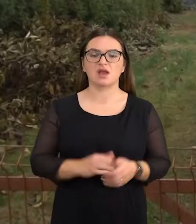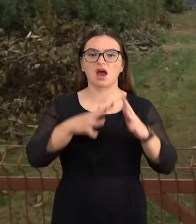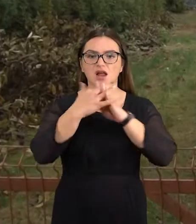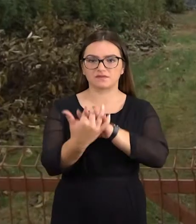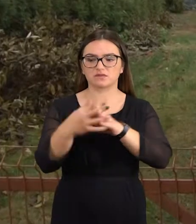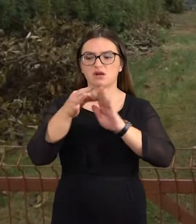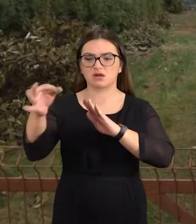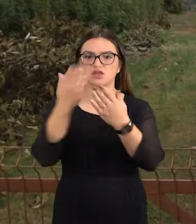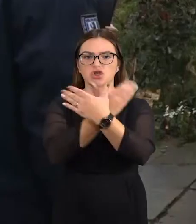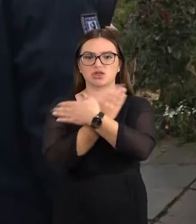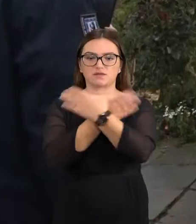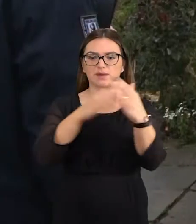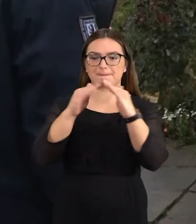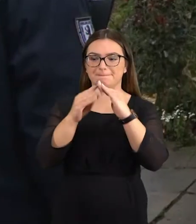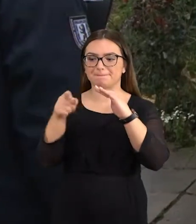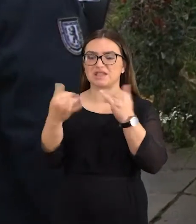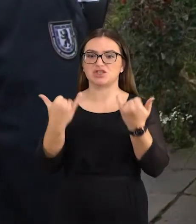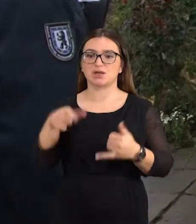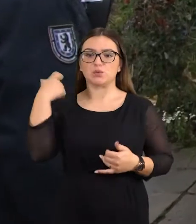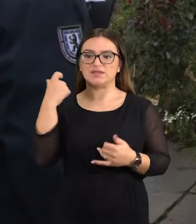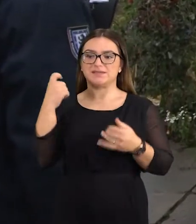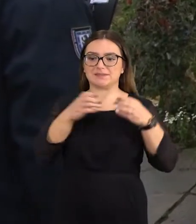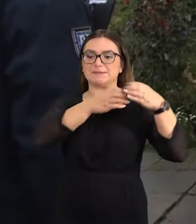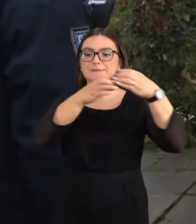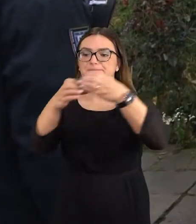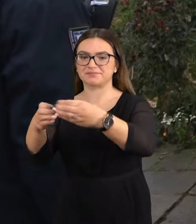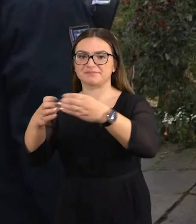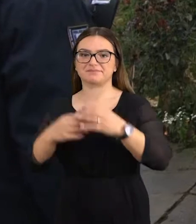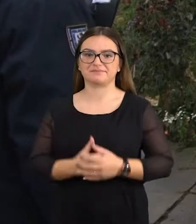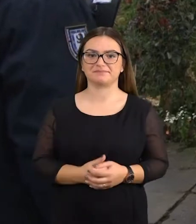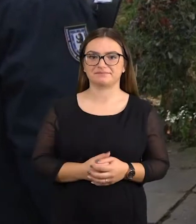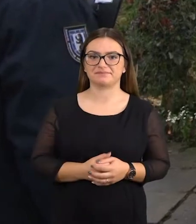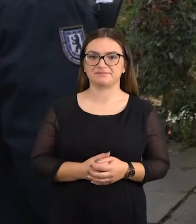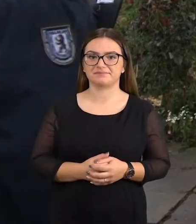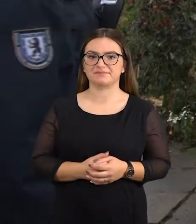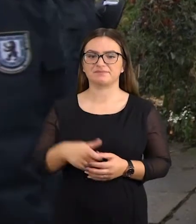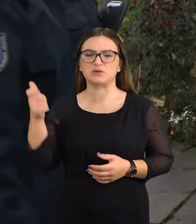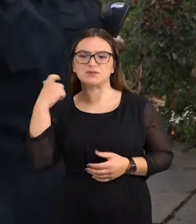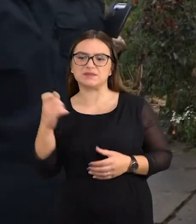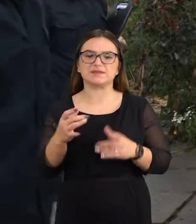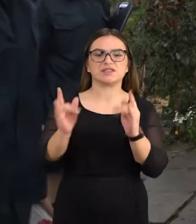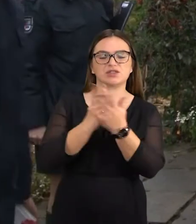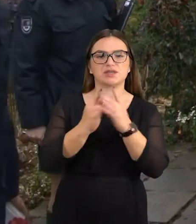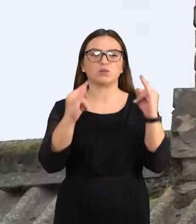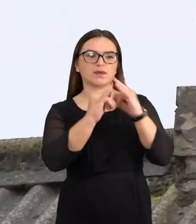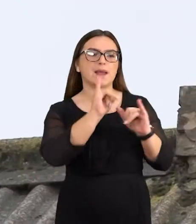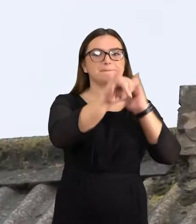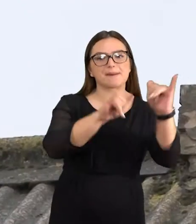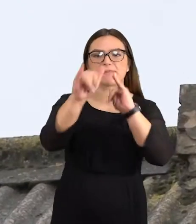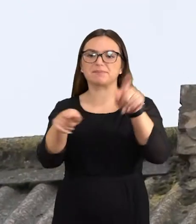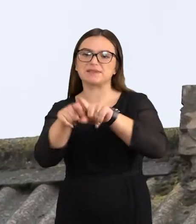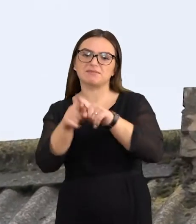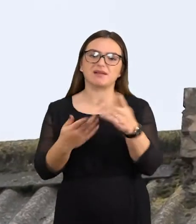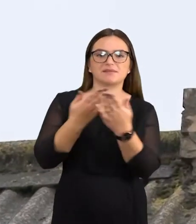Radviliškio rajone šaduvos miestelėje šiandien ugnėgėsių gelbėtojų desantas iš visos apskrities. Pareigūnai lankosi gyventojų namuose ir